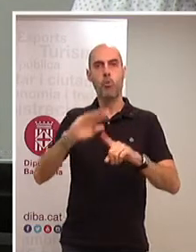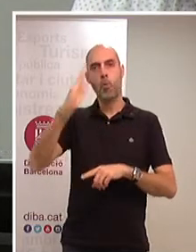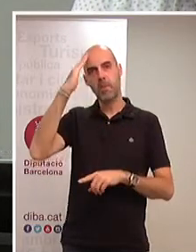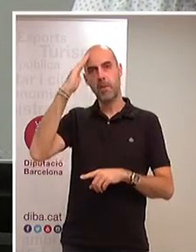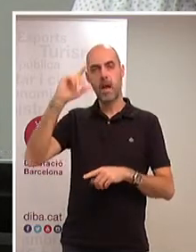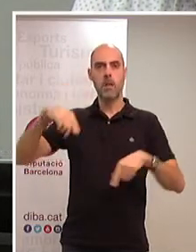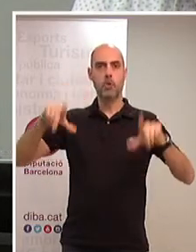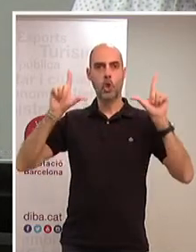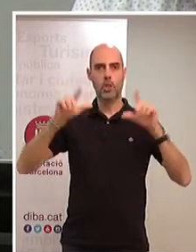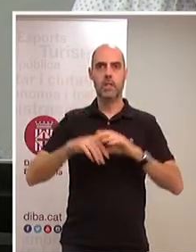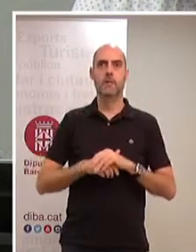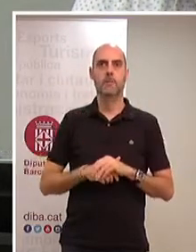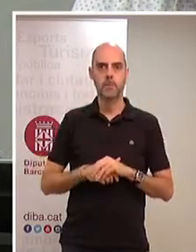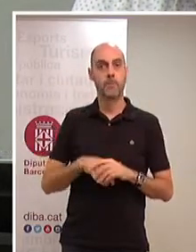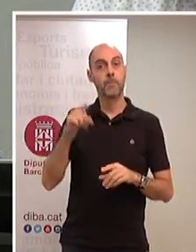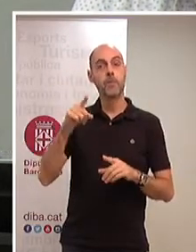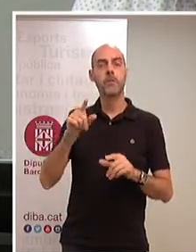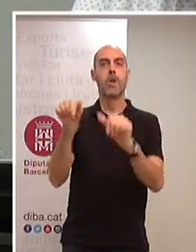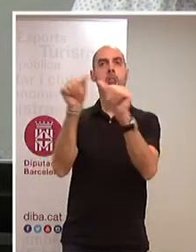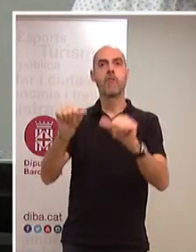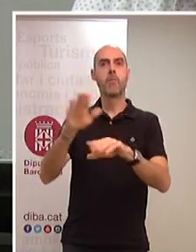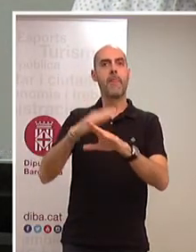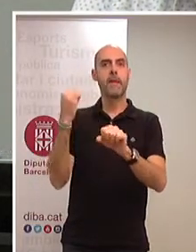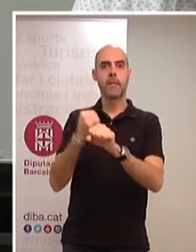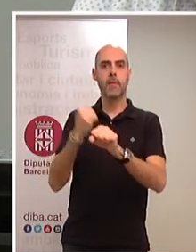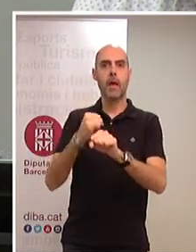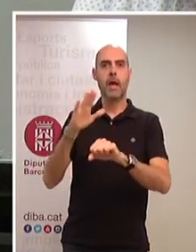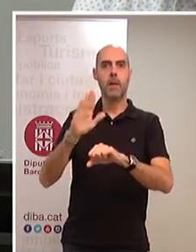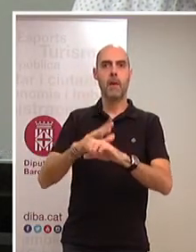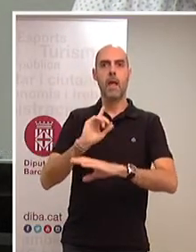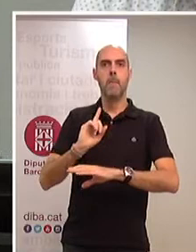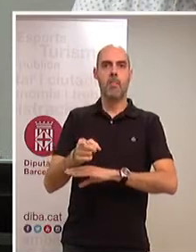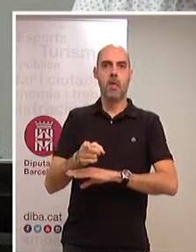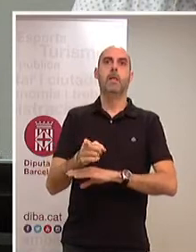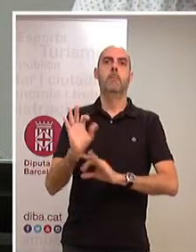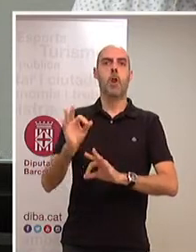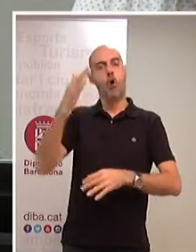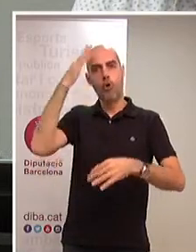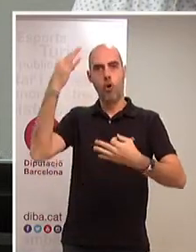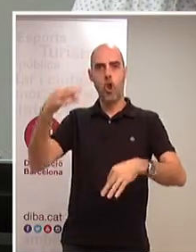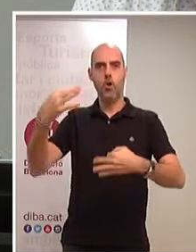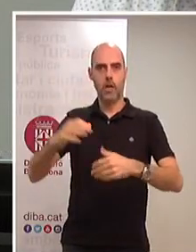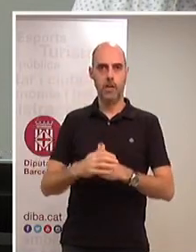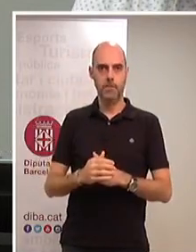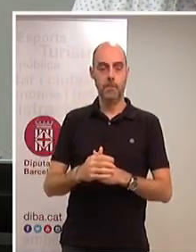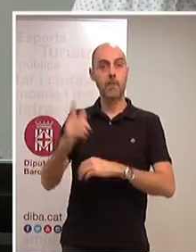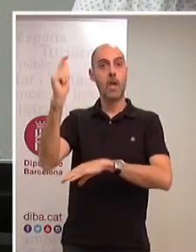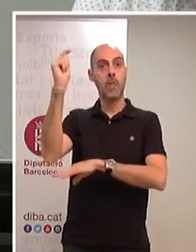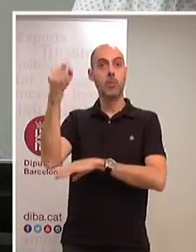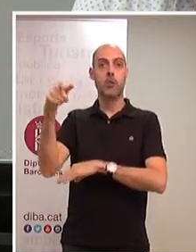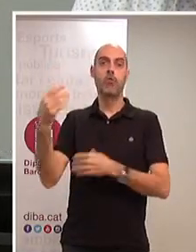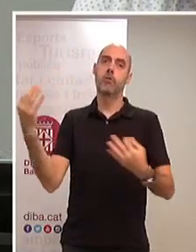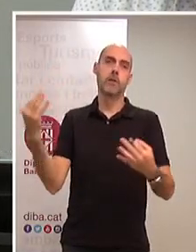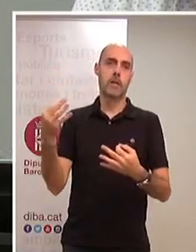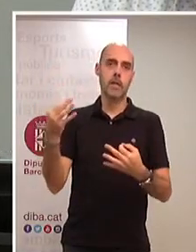aquesta és la manera de treballar per governar amb coherència, una coherència que en el cas de la Diputació no s'entendria